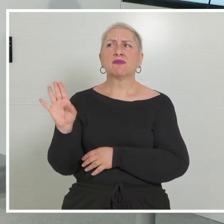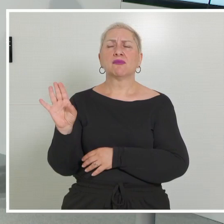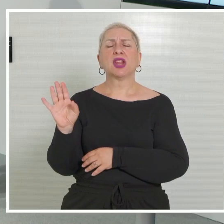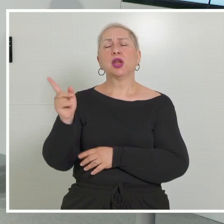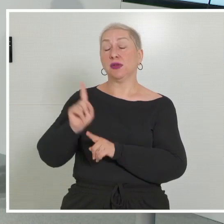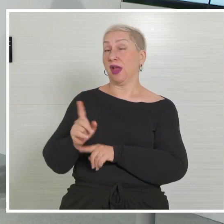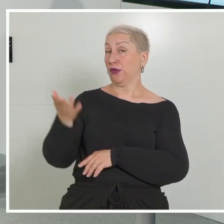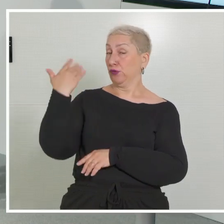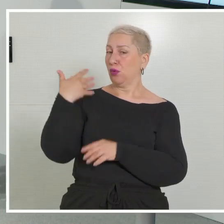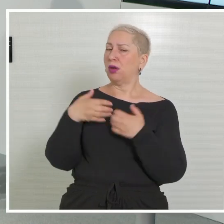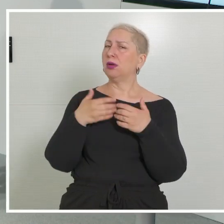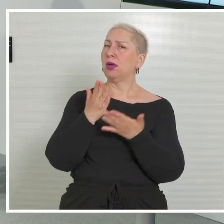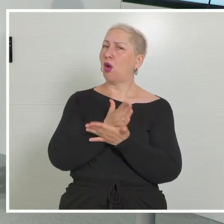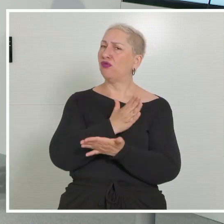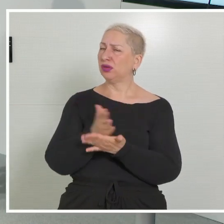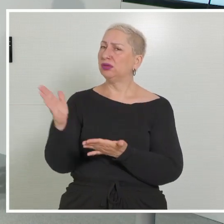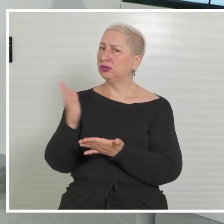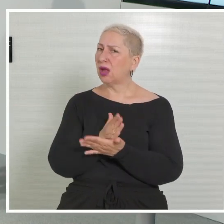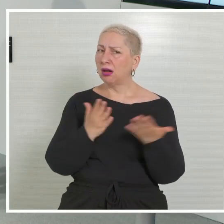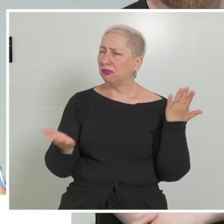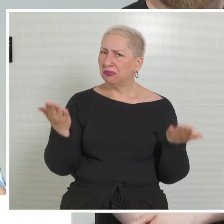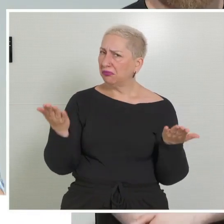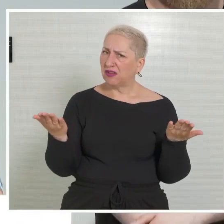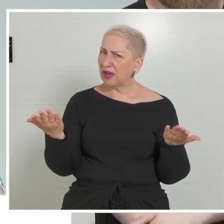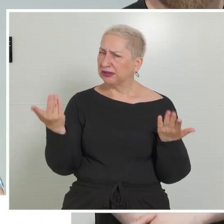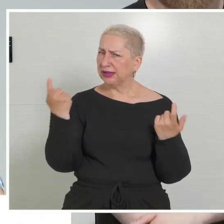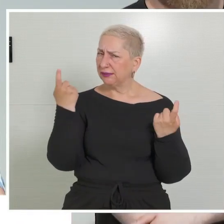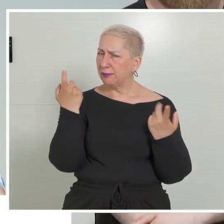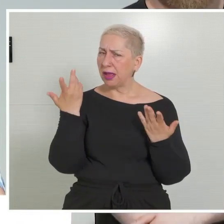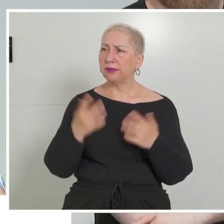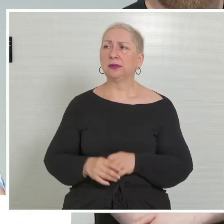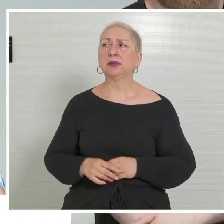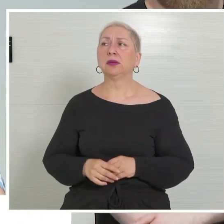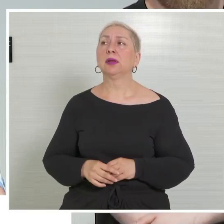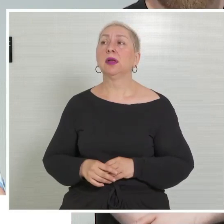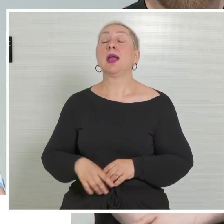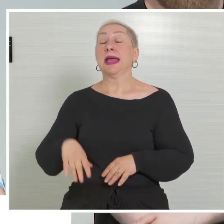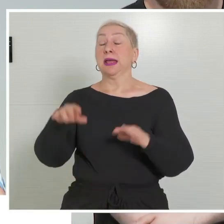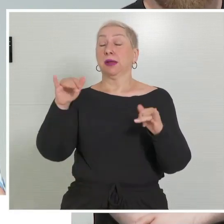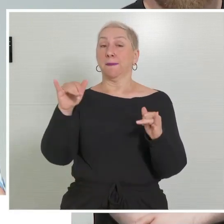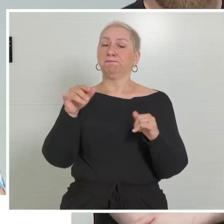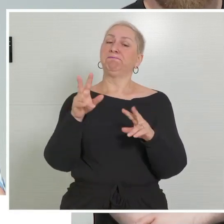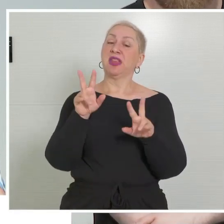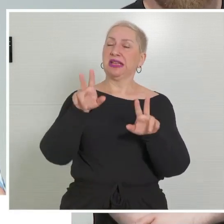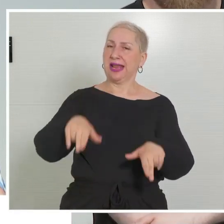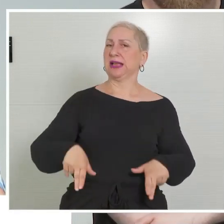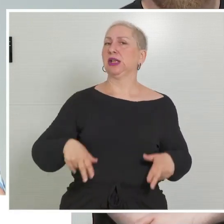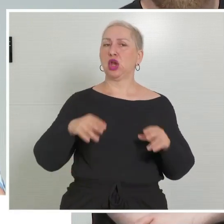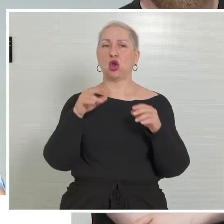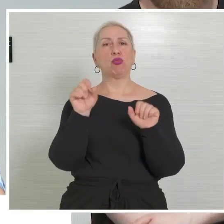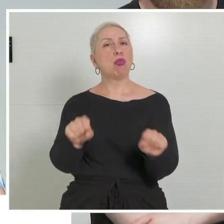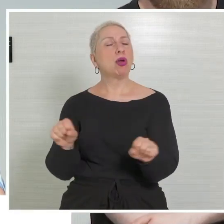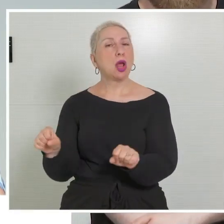früher auch geteilt in 6 plus 2 zum Beispiel. Wir prüfen jetzt gerade die rechtlichen Möglichkeiten, ob eine Teilung des